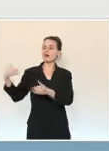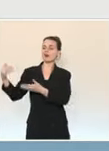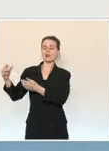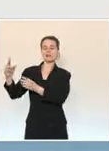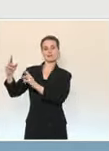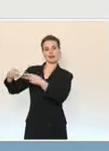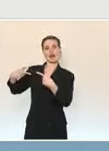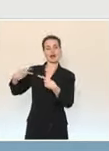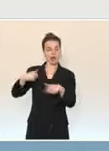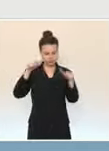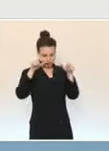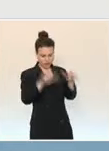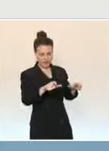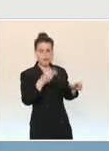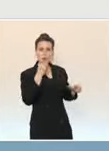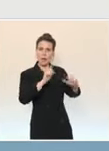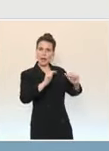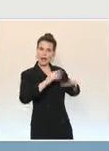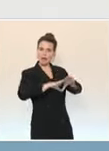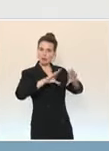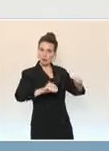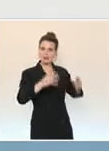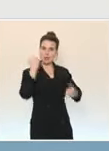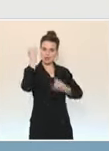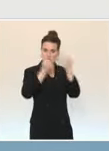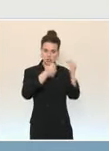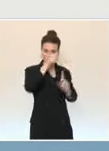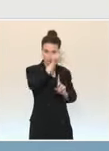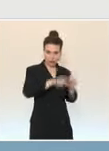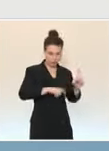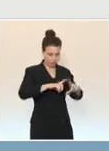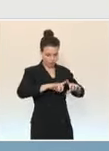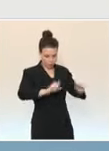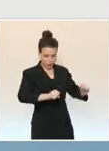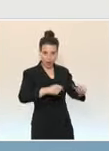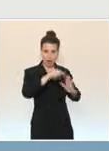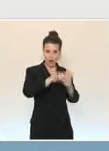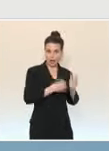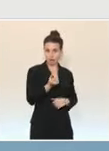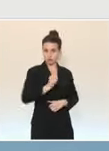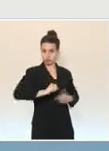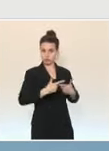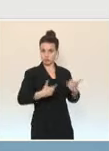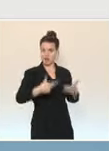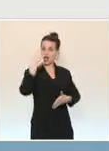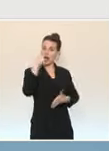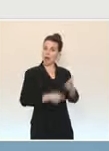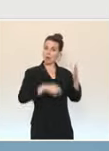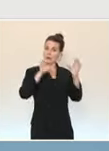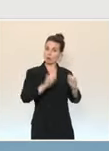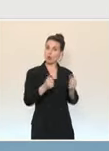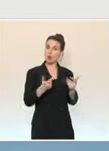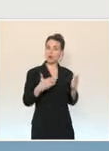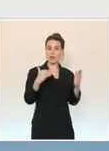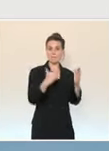Si les policiers et les gendarmes constatent que cette personne ne respecte pas les règles de quarantaine, une amende qui est entre 1 000 et 1